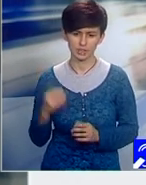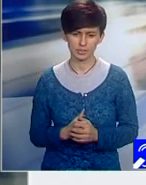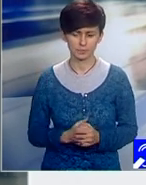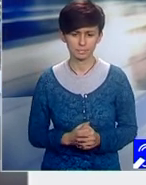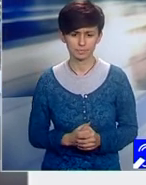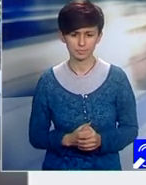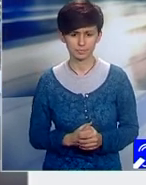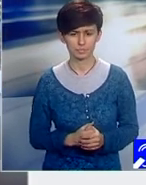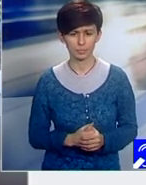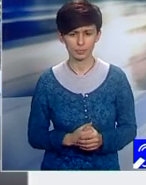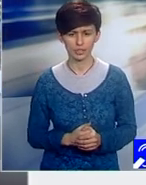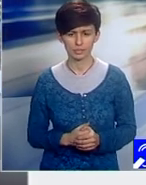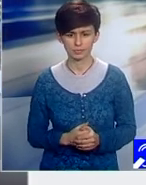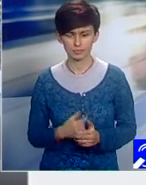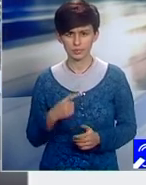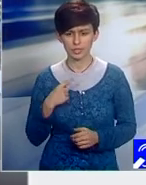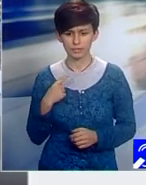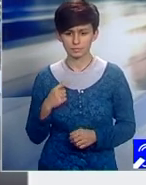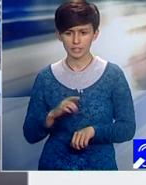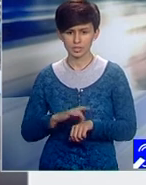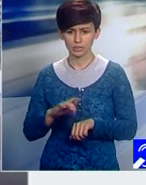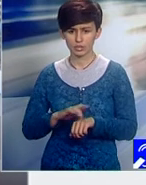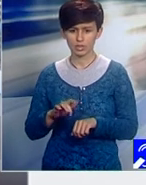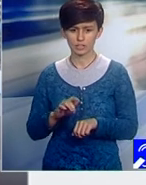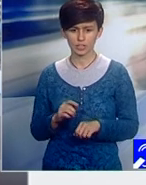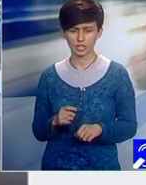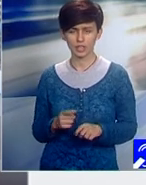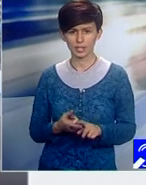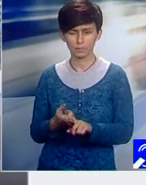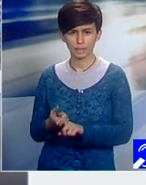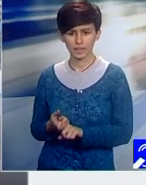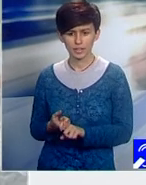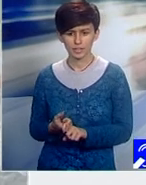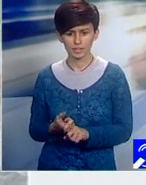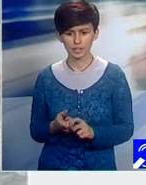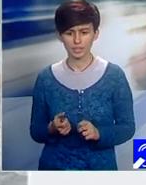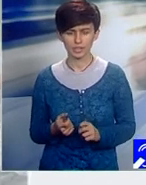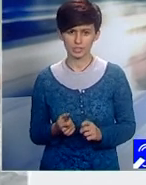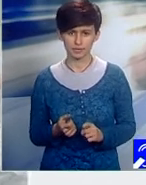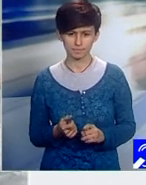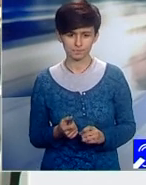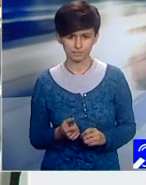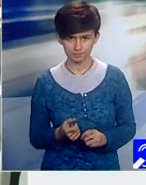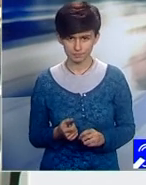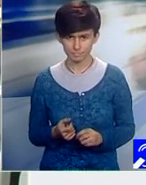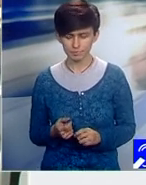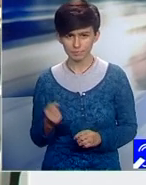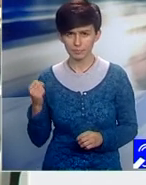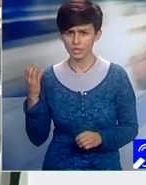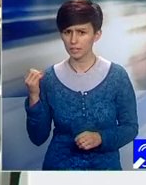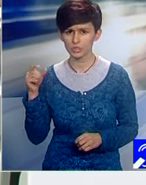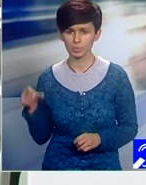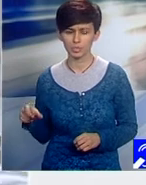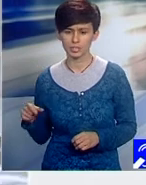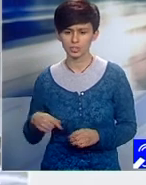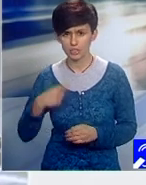E o încercare clare. Bun, e o încercare în ceea ce privește, să zicem așa, un politician, oarecumva din